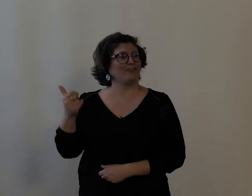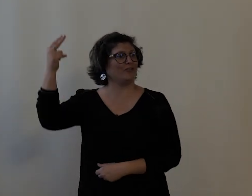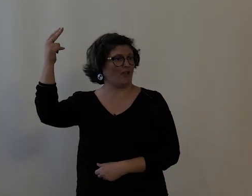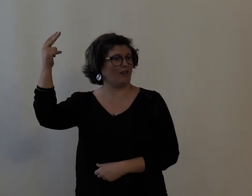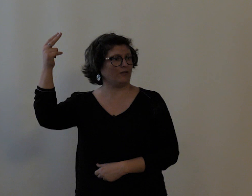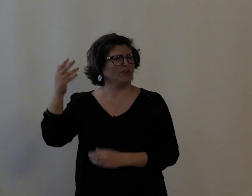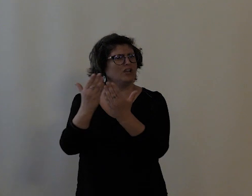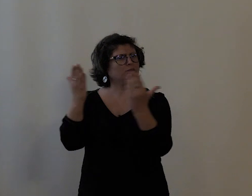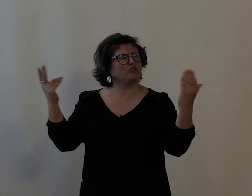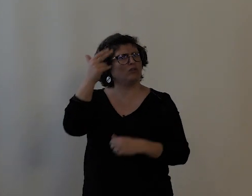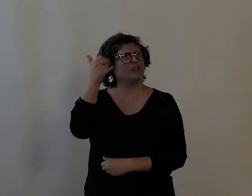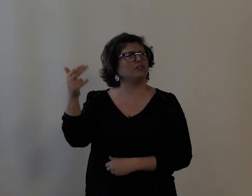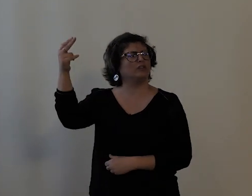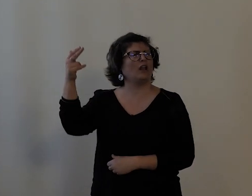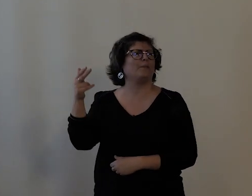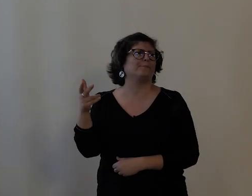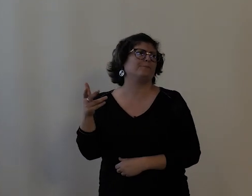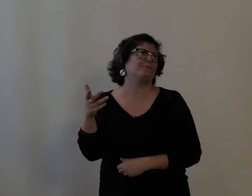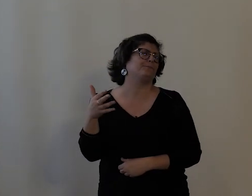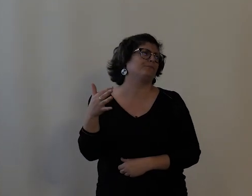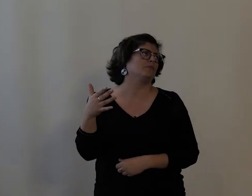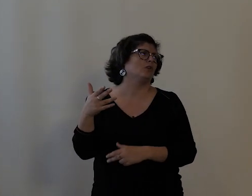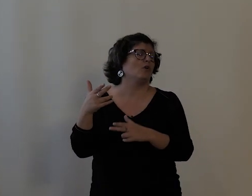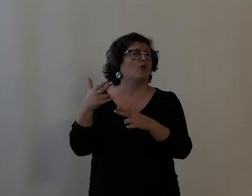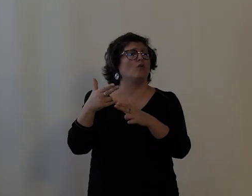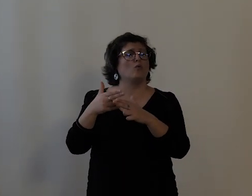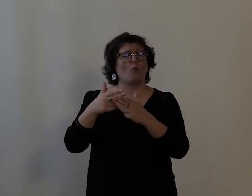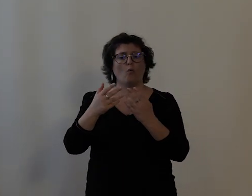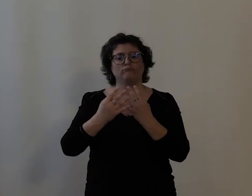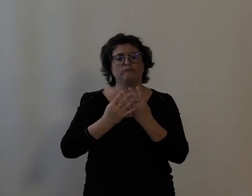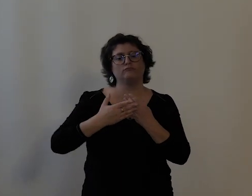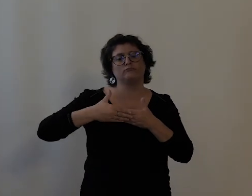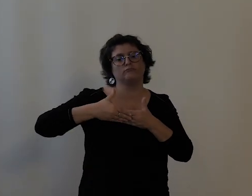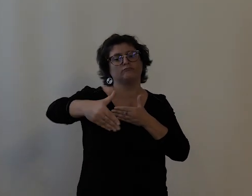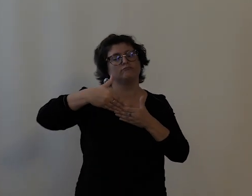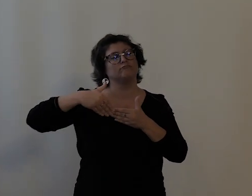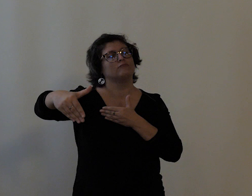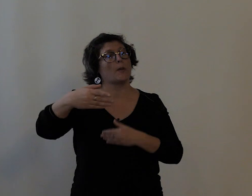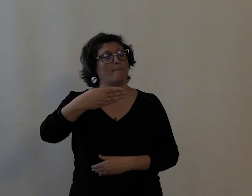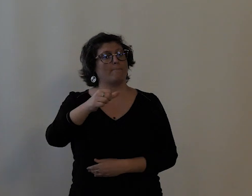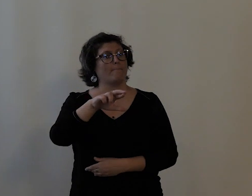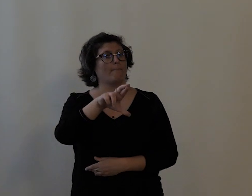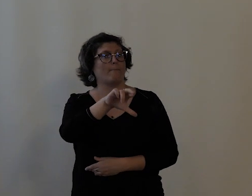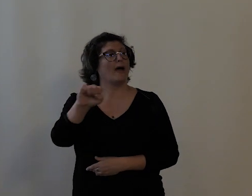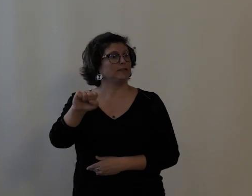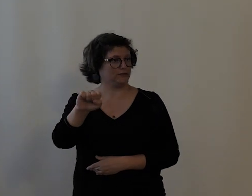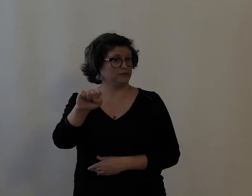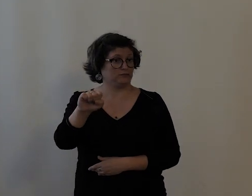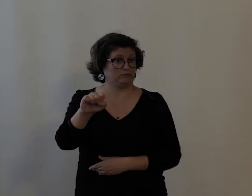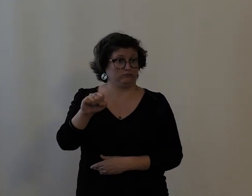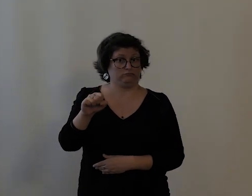Cette exposition s'est tenue sur ce qu'on appelle le champ de Mars, qui est aujourd'hui au pied du Quai Proudhon,